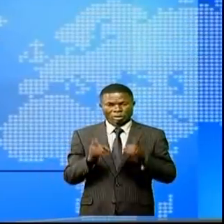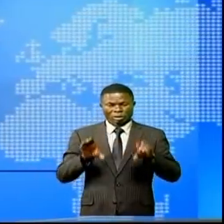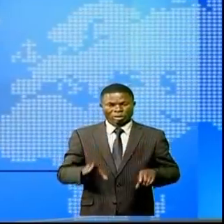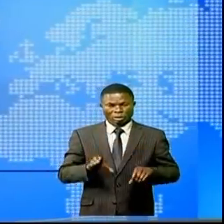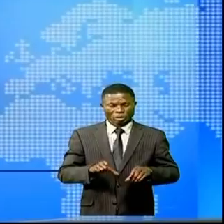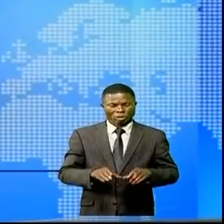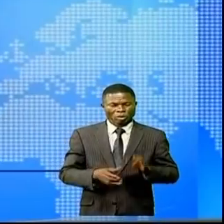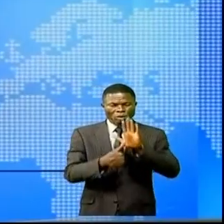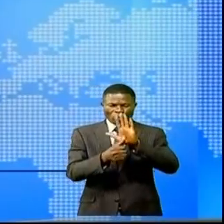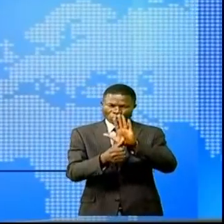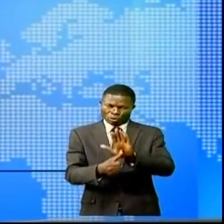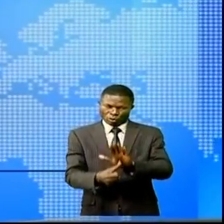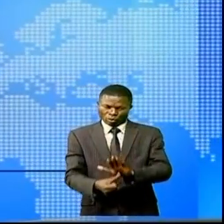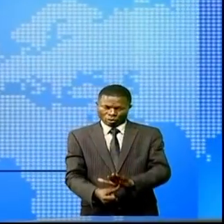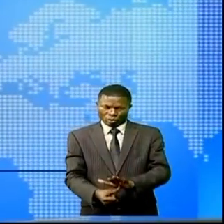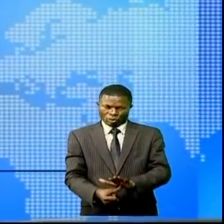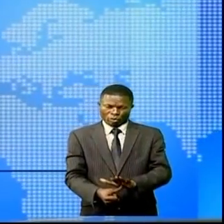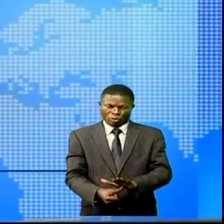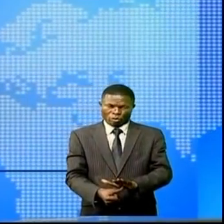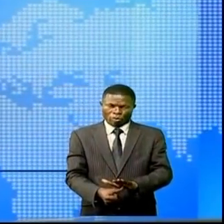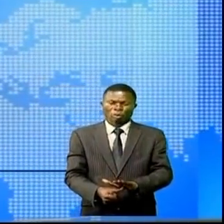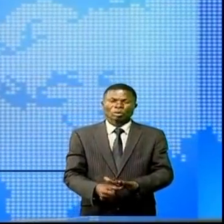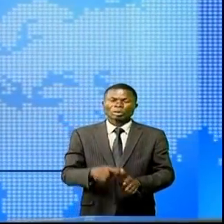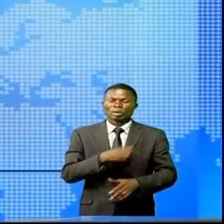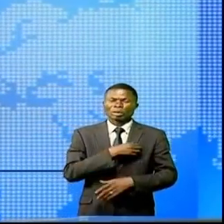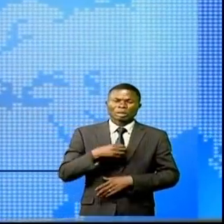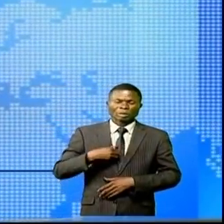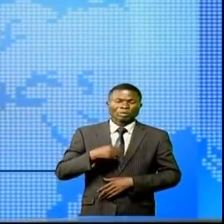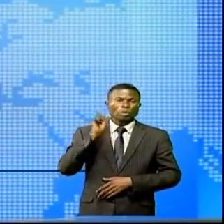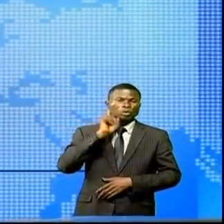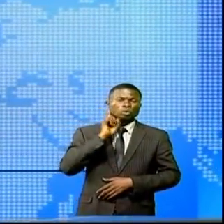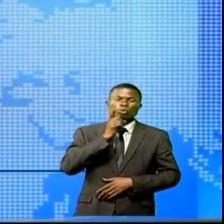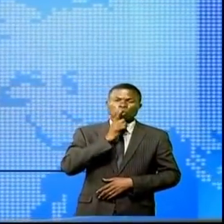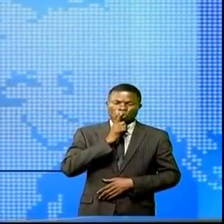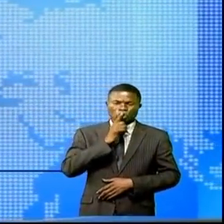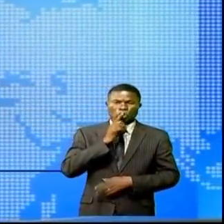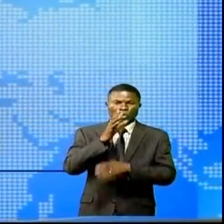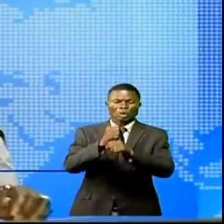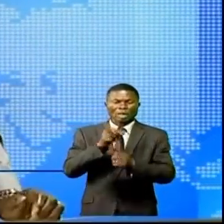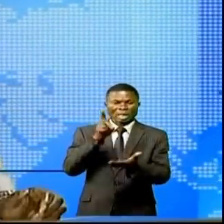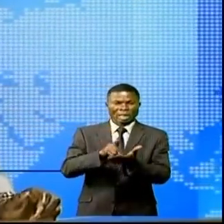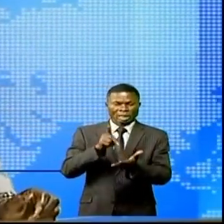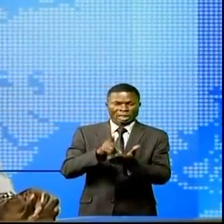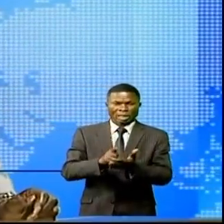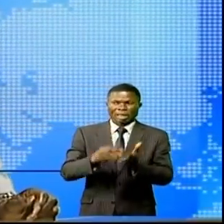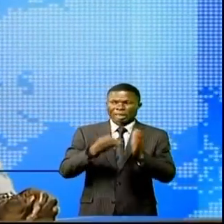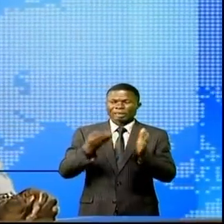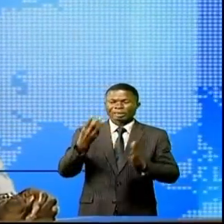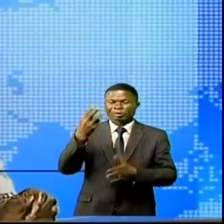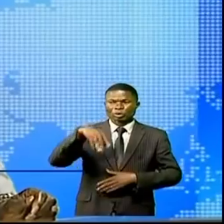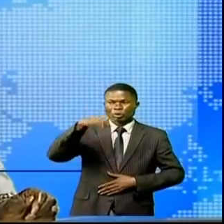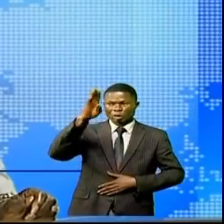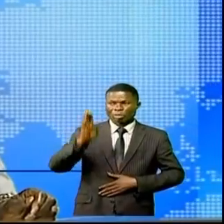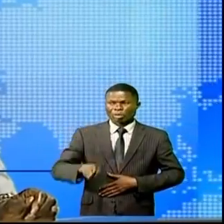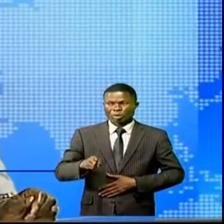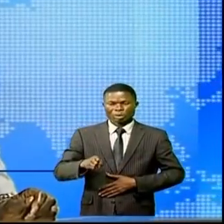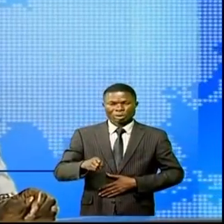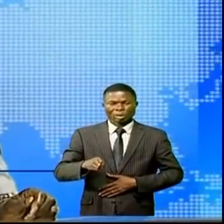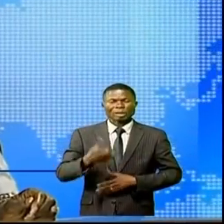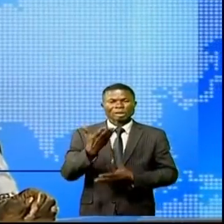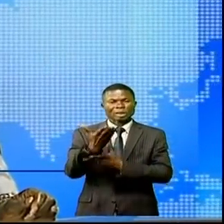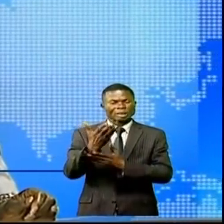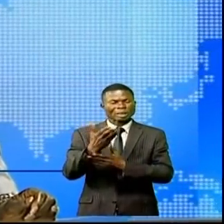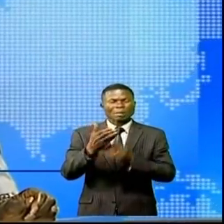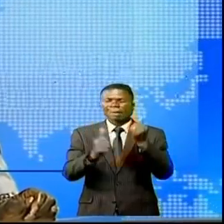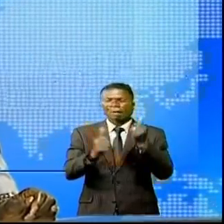discrimination qui pousse Ruth Chamala, sourd de muette, diplômée avec 73% de lancer un appel aux hommes de